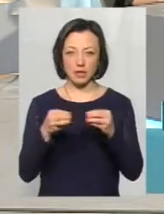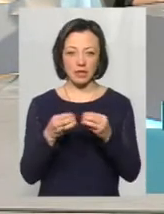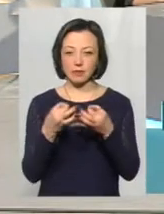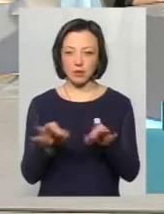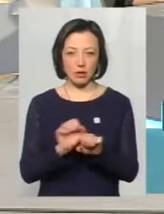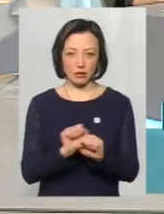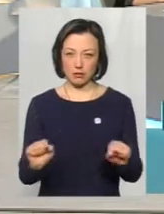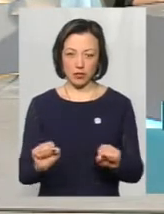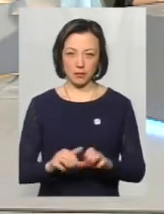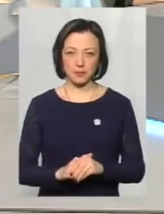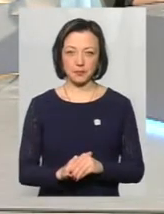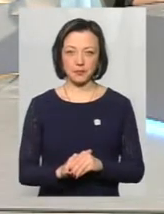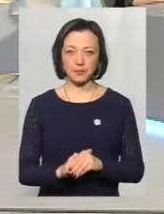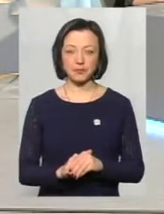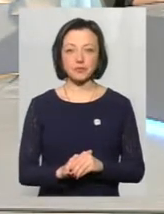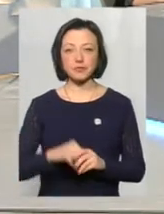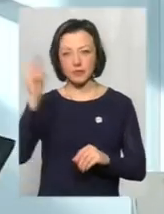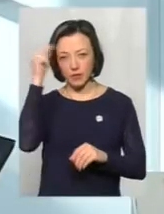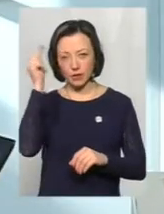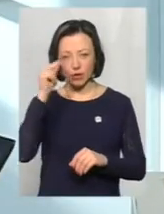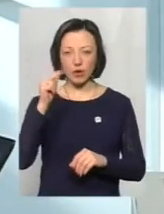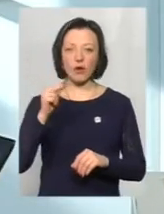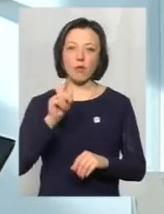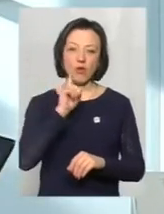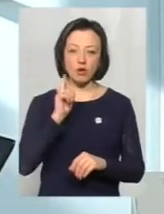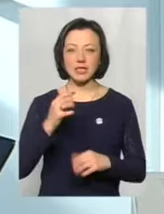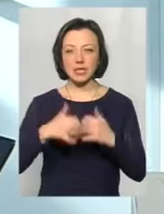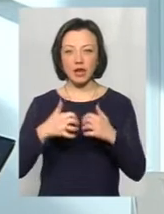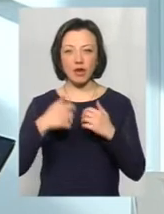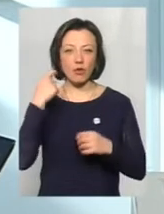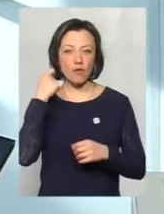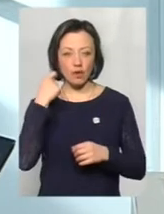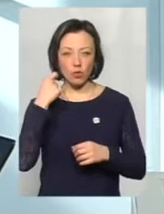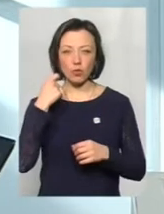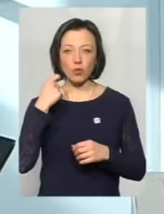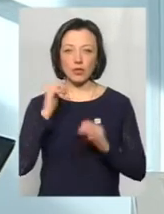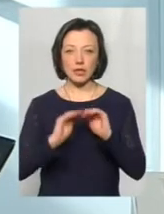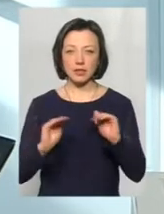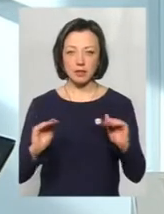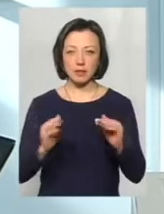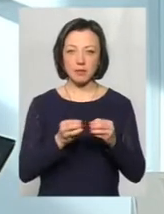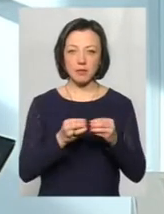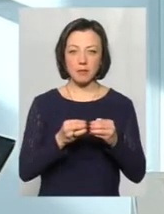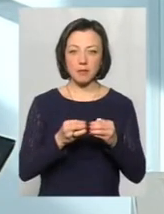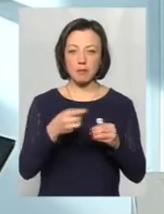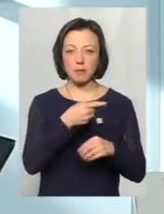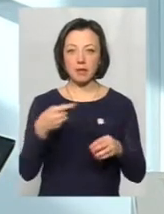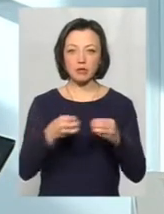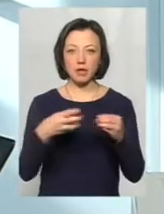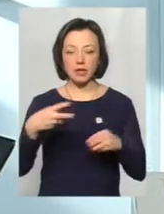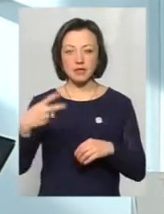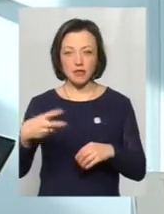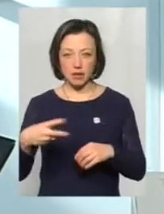зовсім. Школярі молодшого і середньошкільного віку 15-20 градусів,